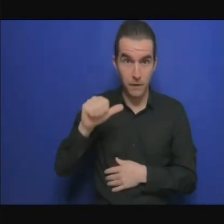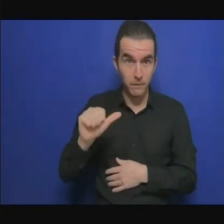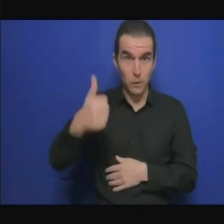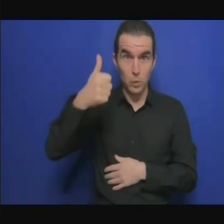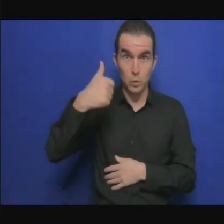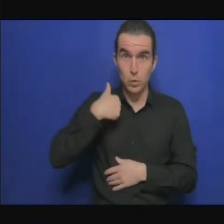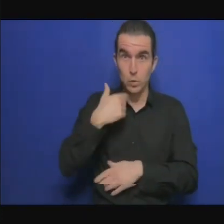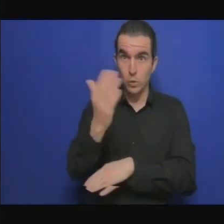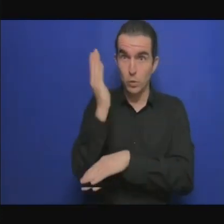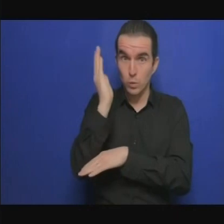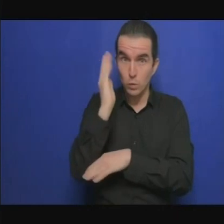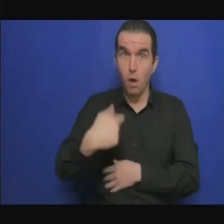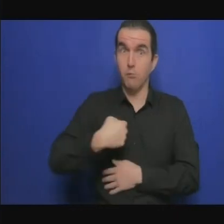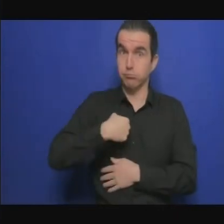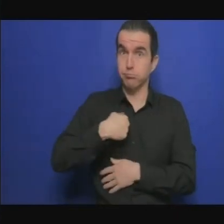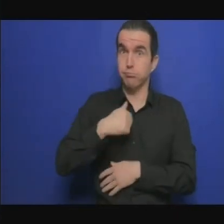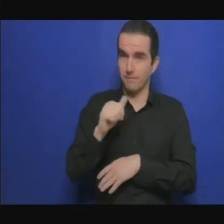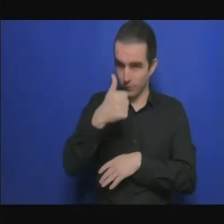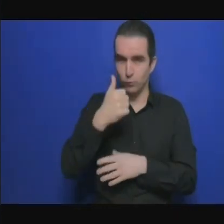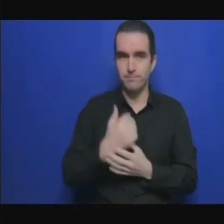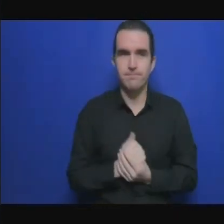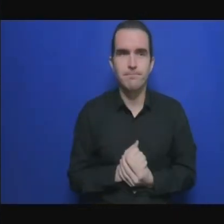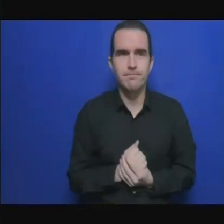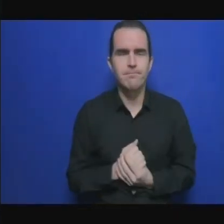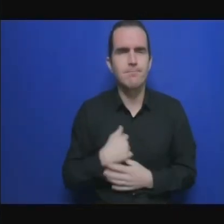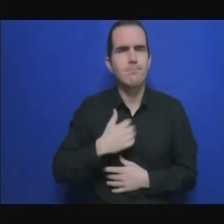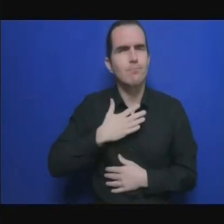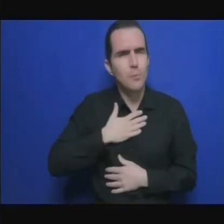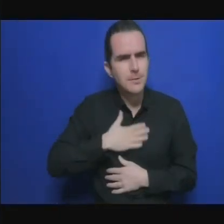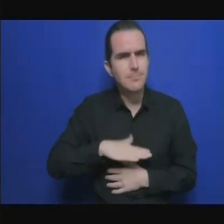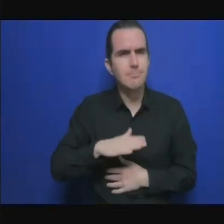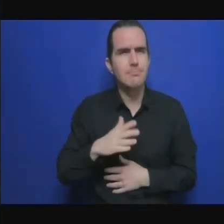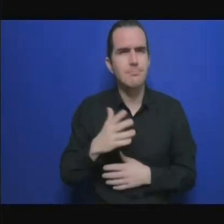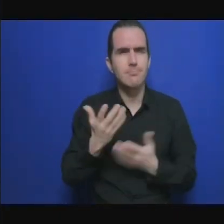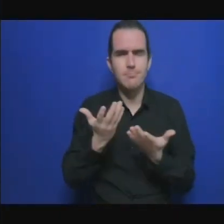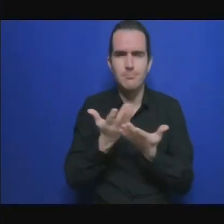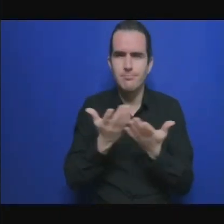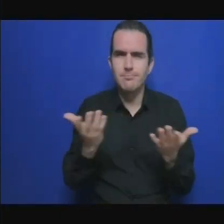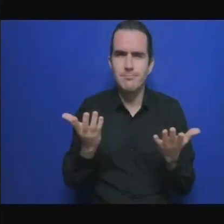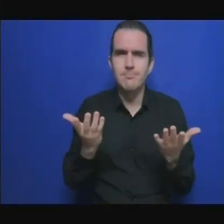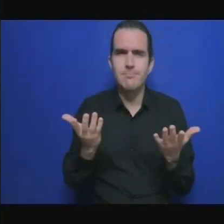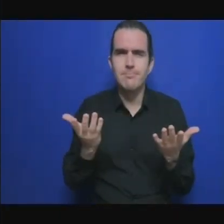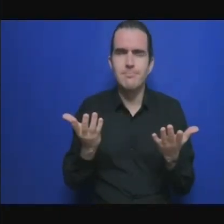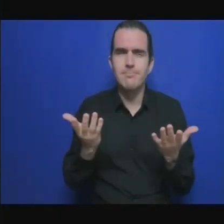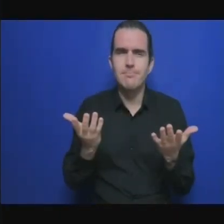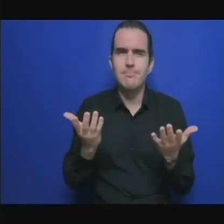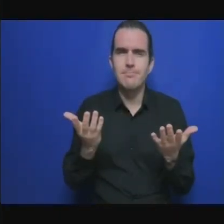intervention sur les principaux messages du rapport du GEC.